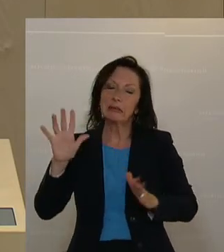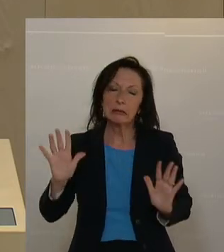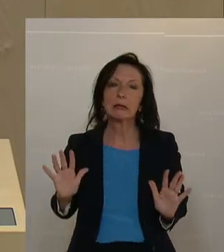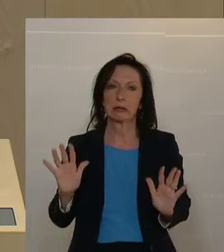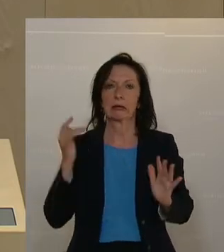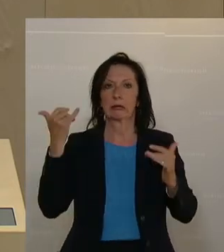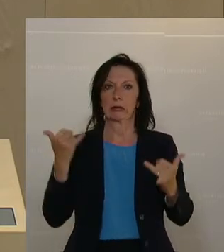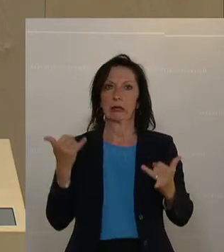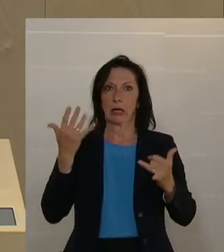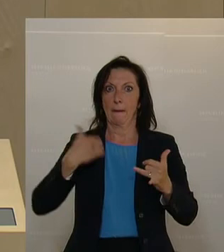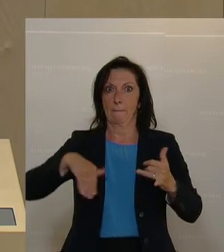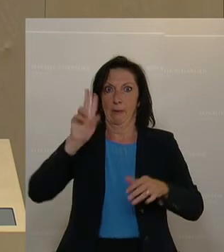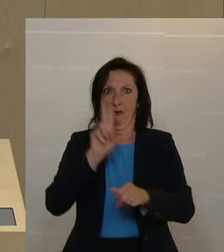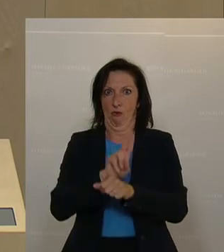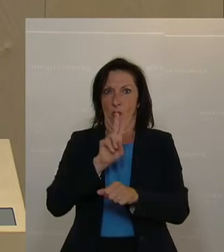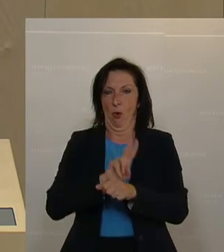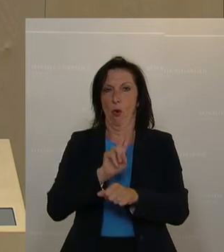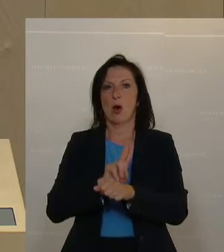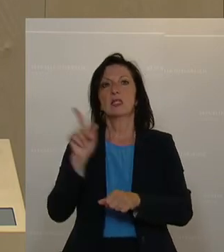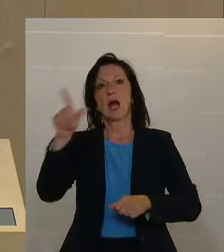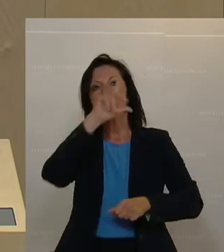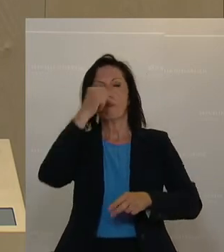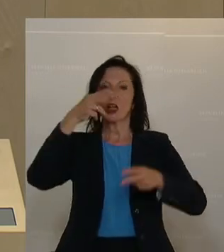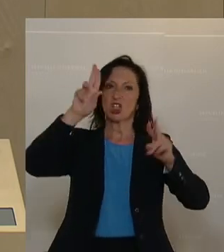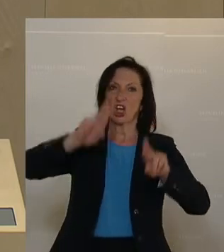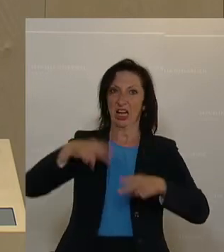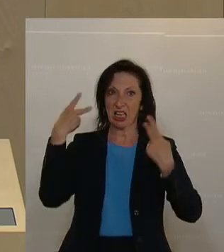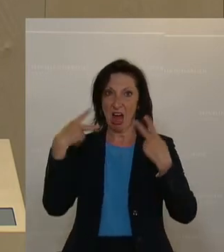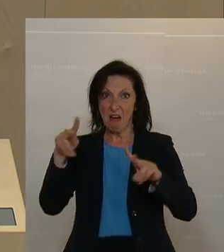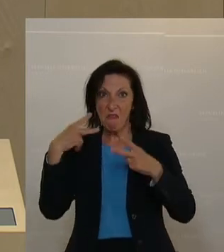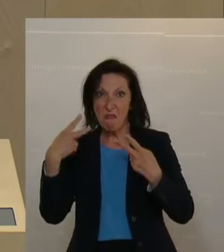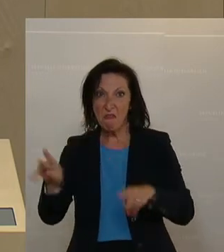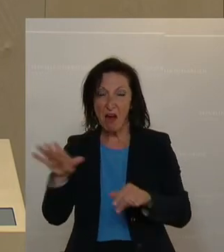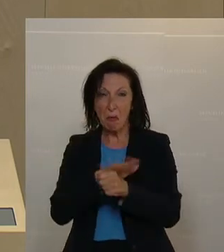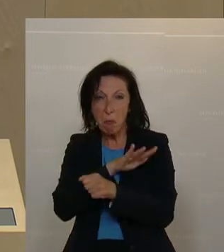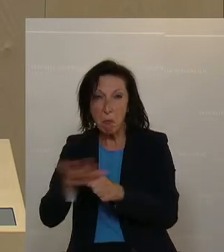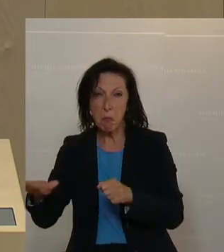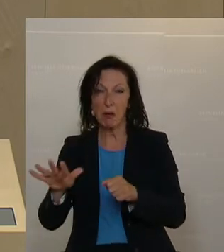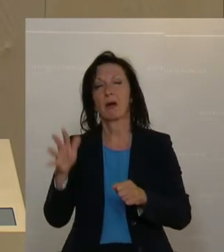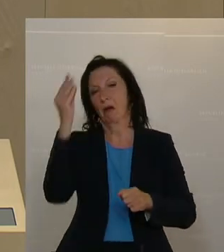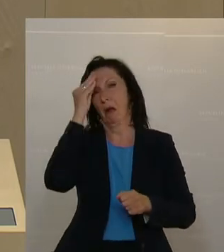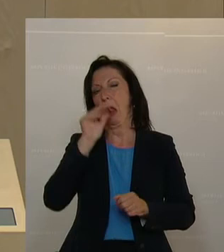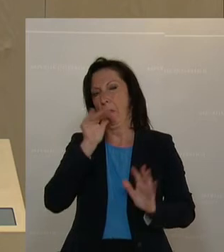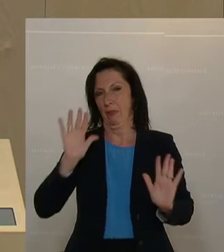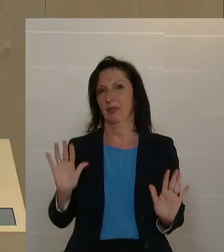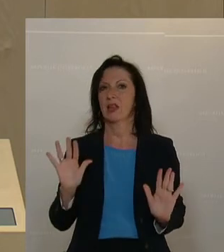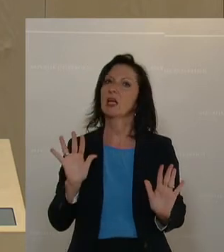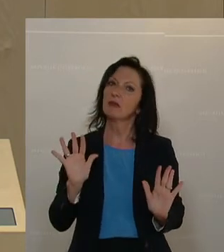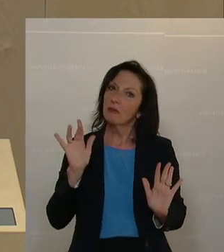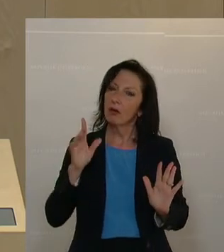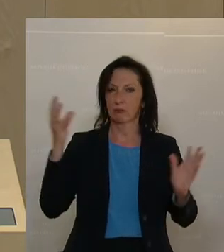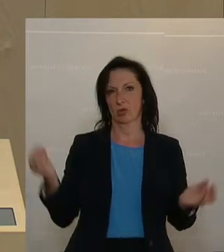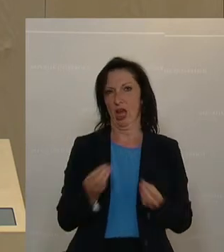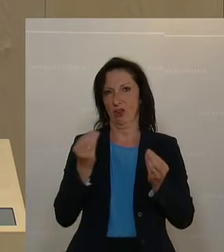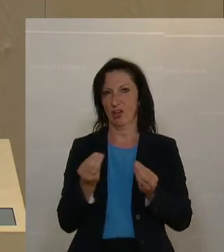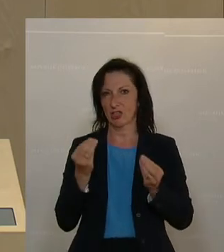ungeniert auf den Rechten der Menschen herumtrampeln wird können. Das ist nicht viel, aber immerhin. Das